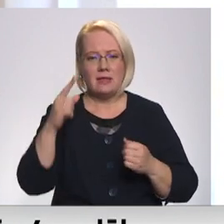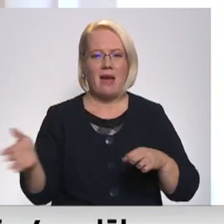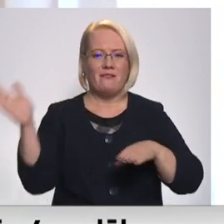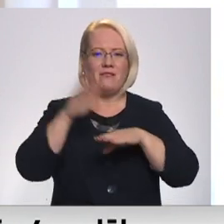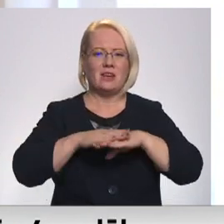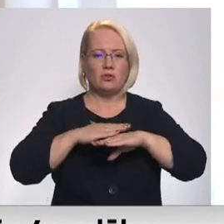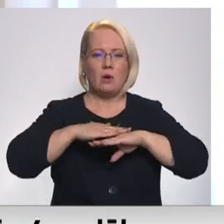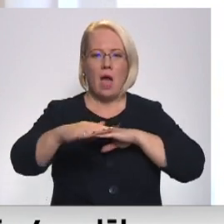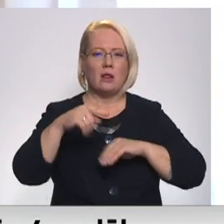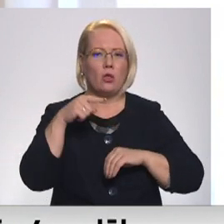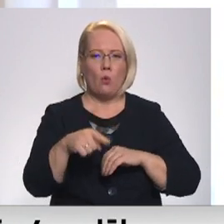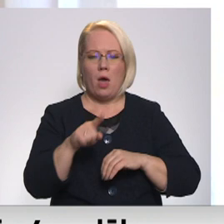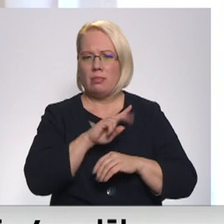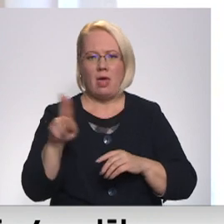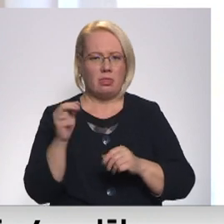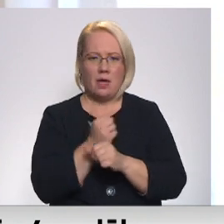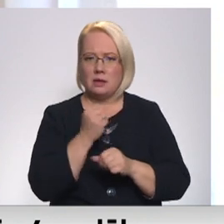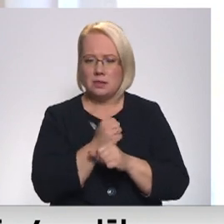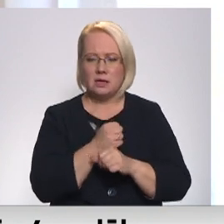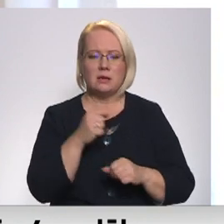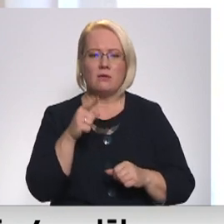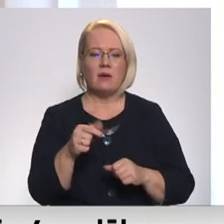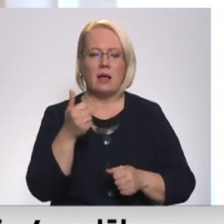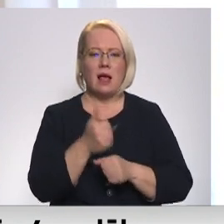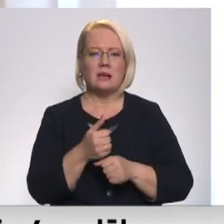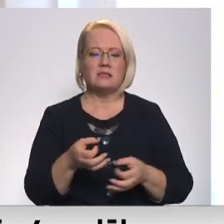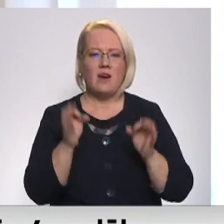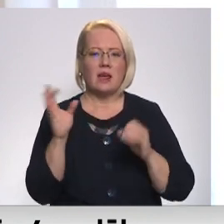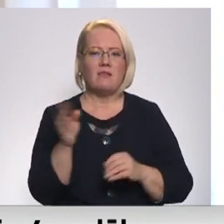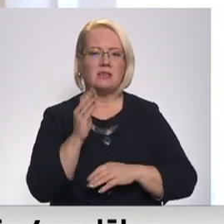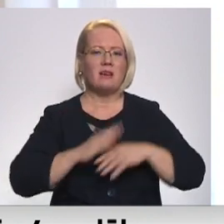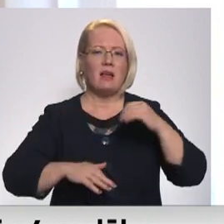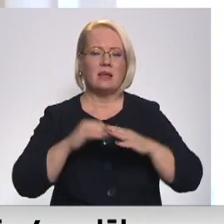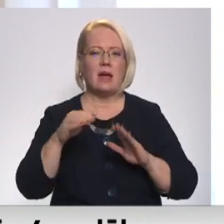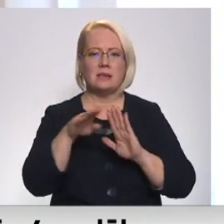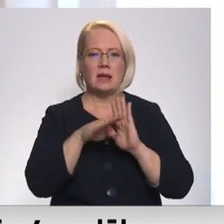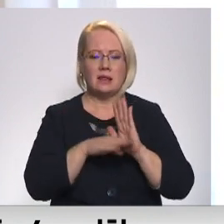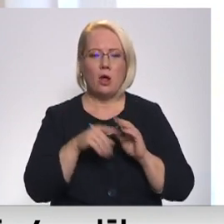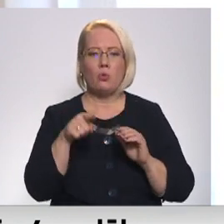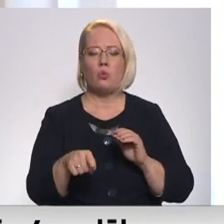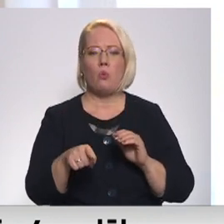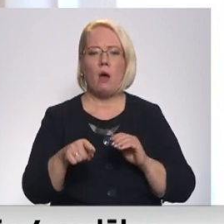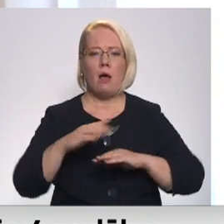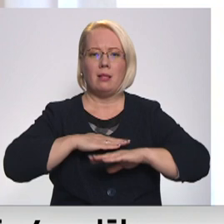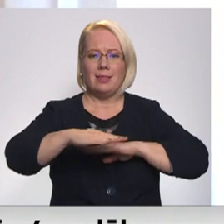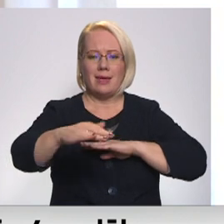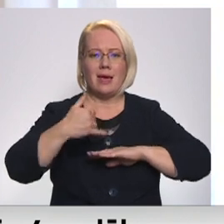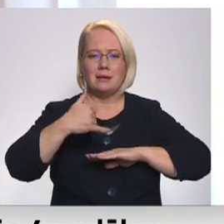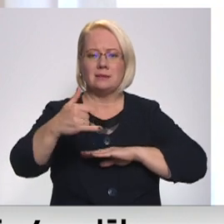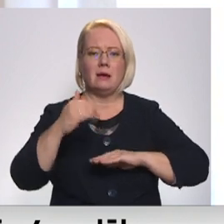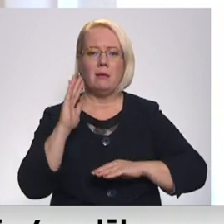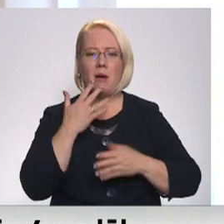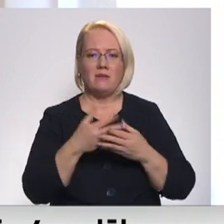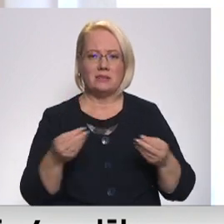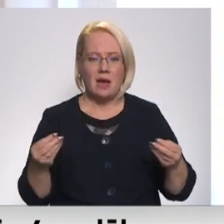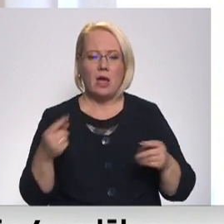netiks izbūvēt, to mēs izbūvēsim, lai būtu viss tie kvalitātes kritērija, to mēs izbūvēsim pavasarī. Arī pilns ietviu